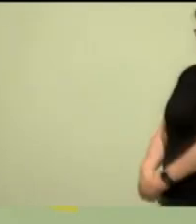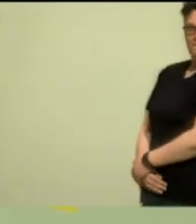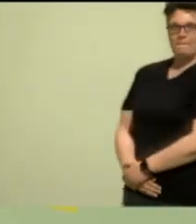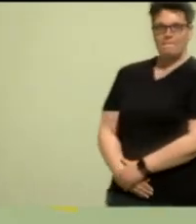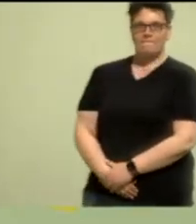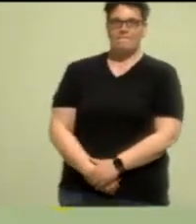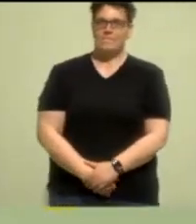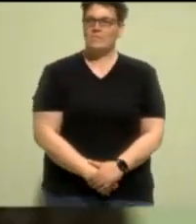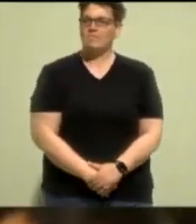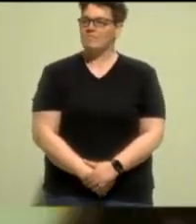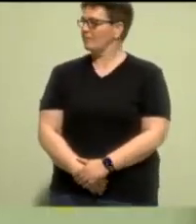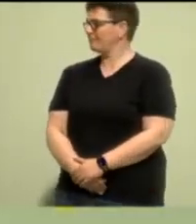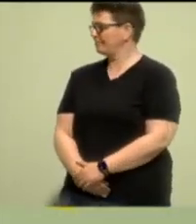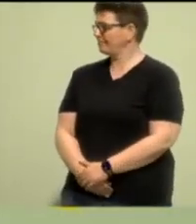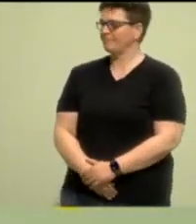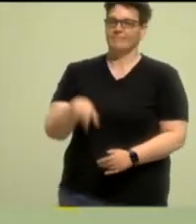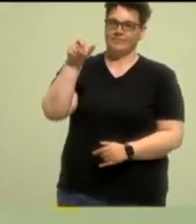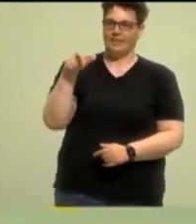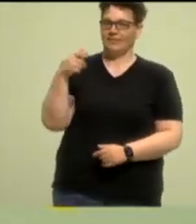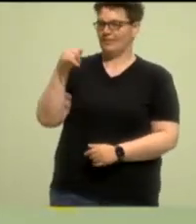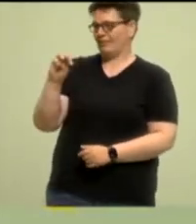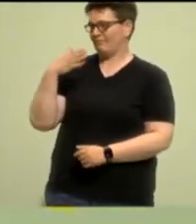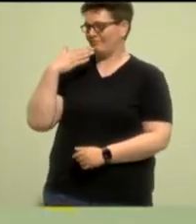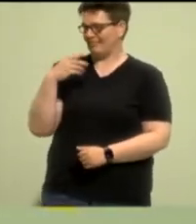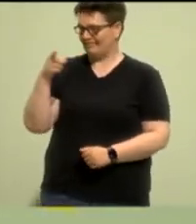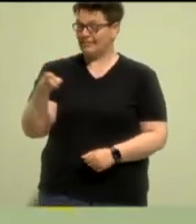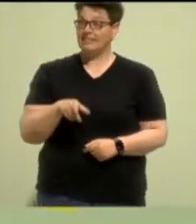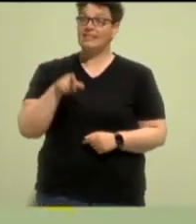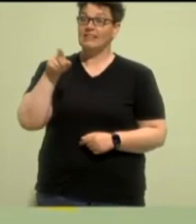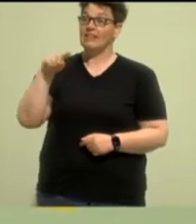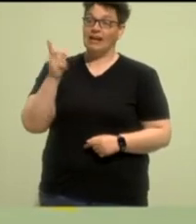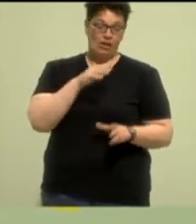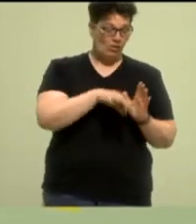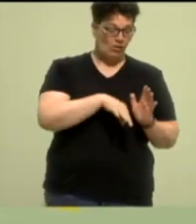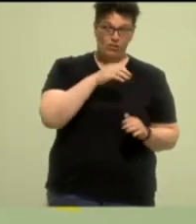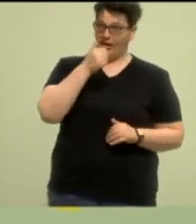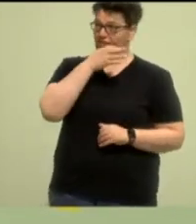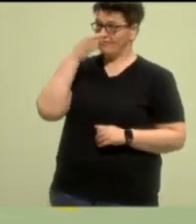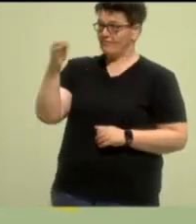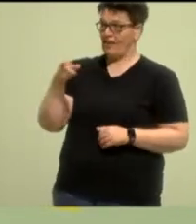Vielen Dank, Tim. Bei dir liegt auch eine Frage vor, die ich dir sofort stellen kann.